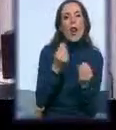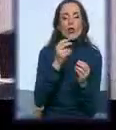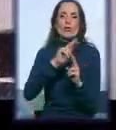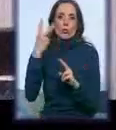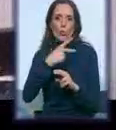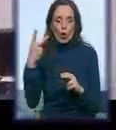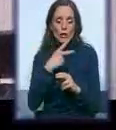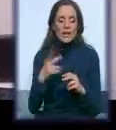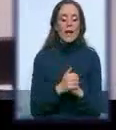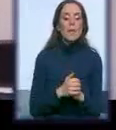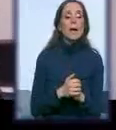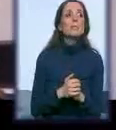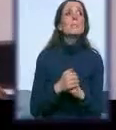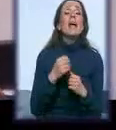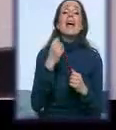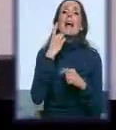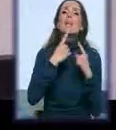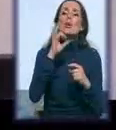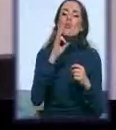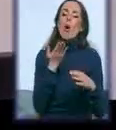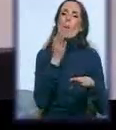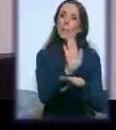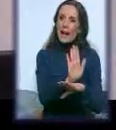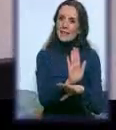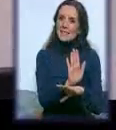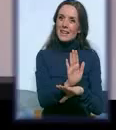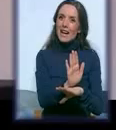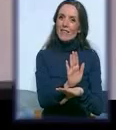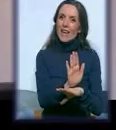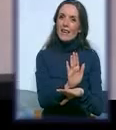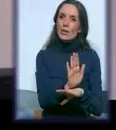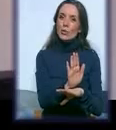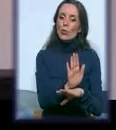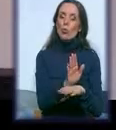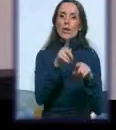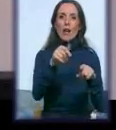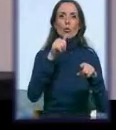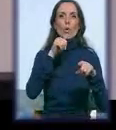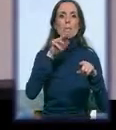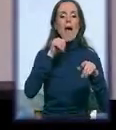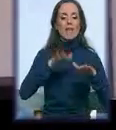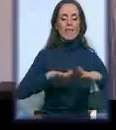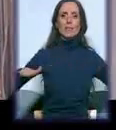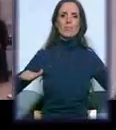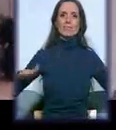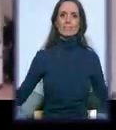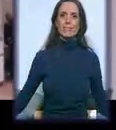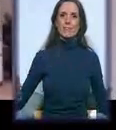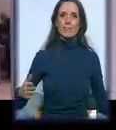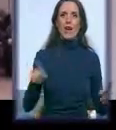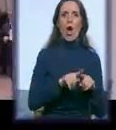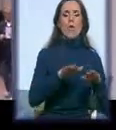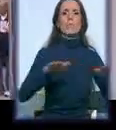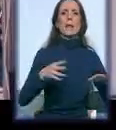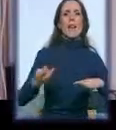samog predstavljanja onoga kada govorimo da je tu i bina i da prosto možete predstaviti te programe.